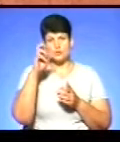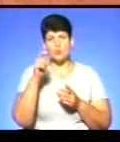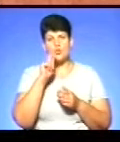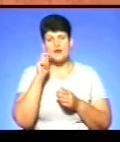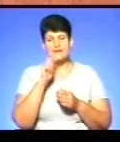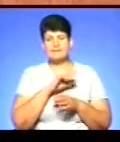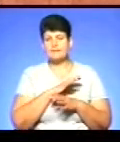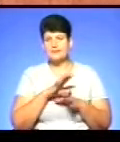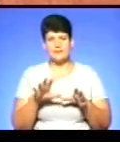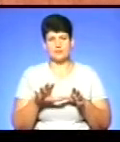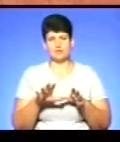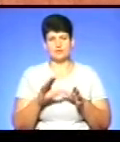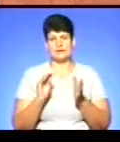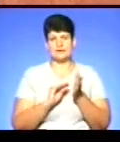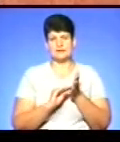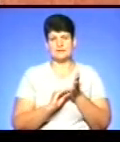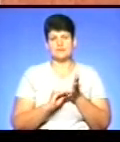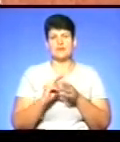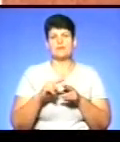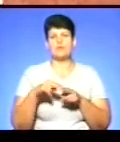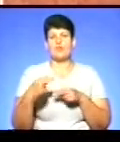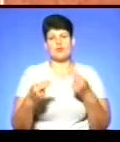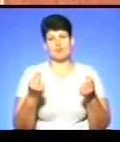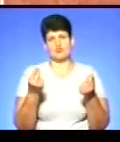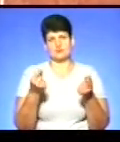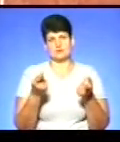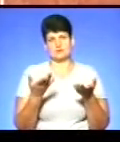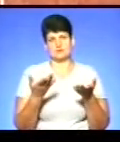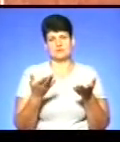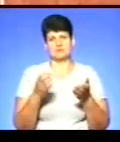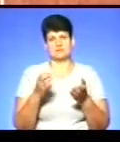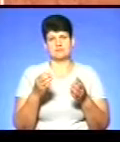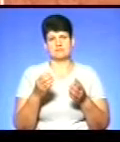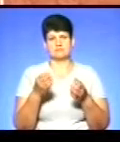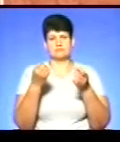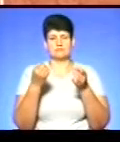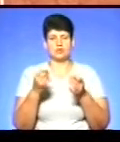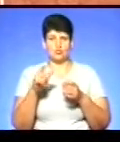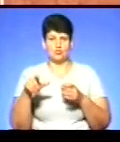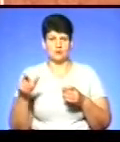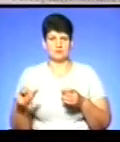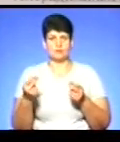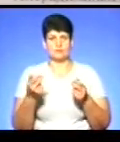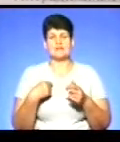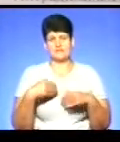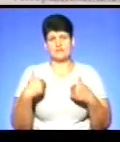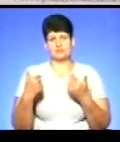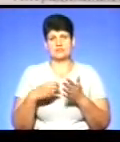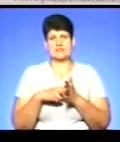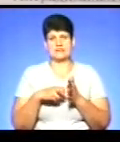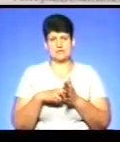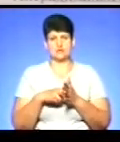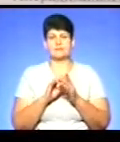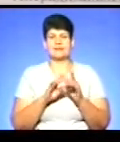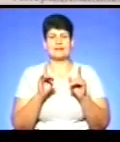закладено відшкодування на цю статтю соціальним верст населенням. Тому і ми звернулися з таким листом, не тільки